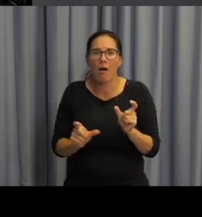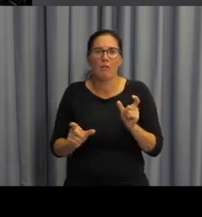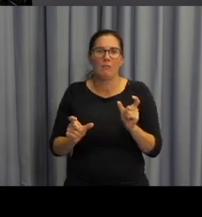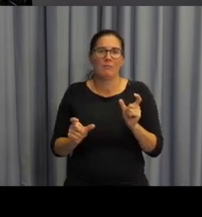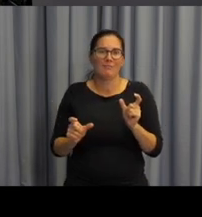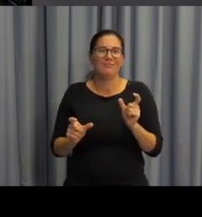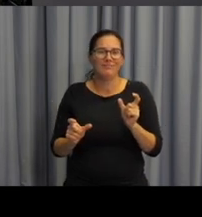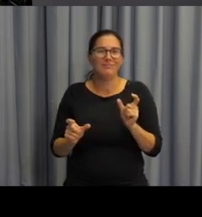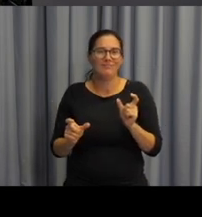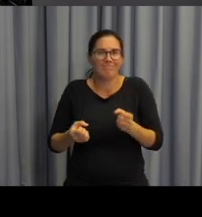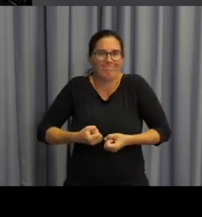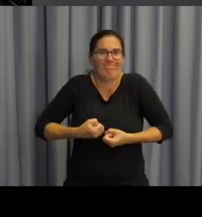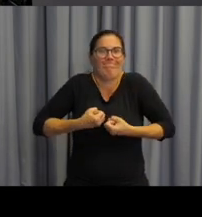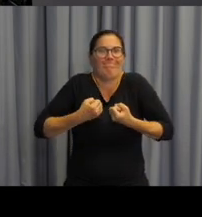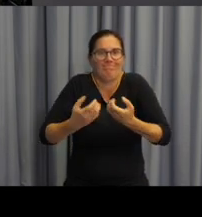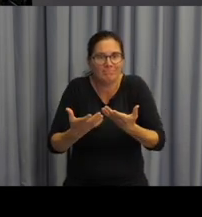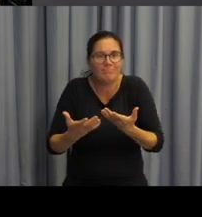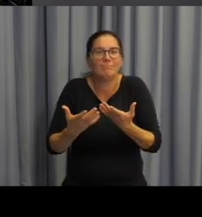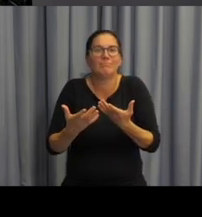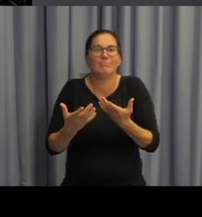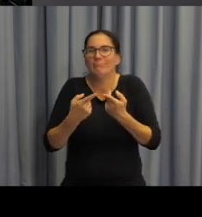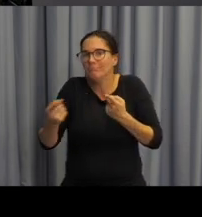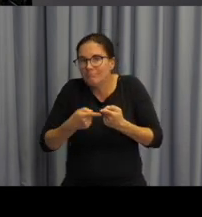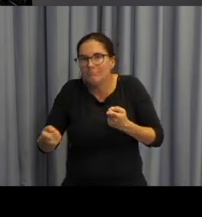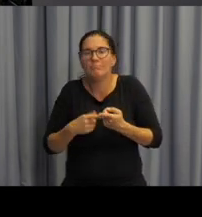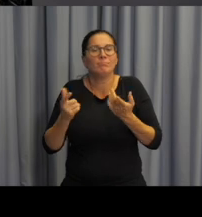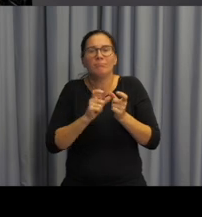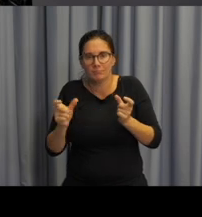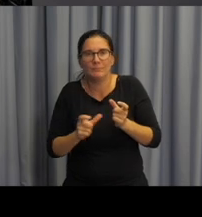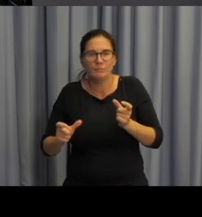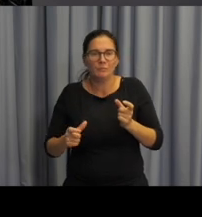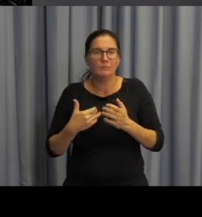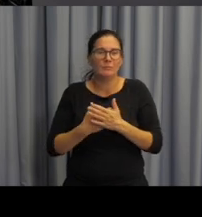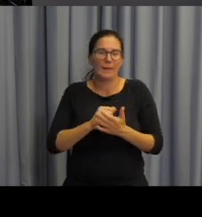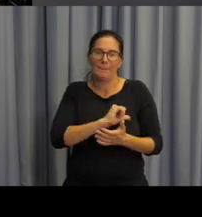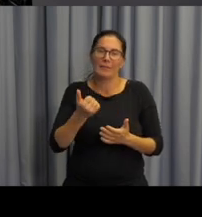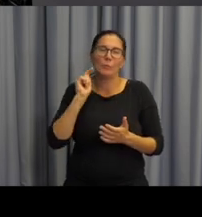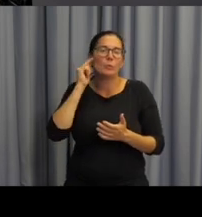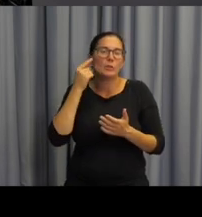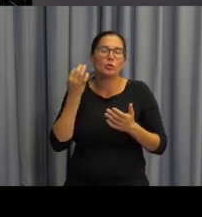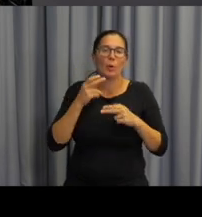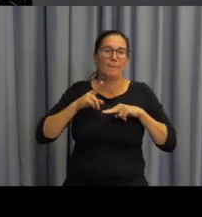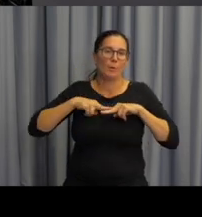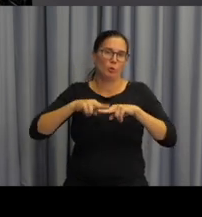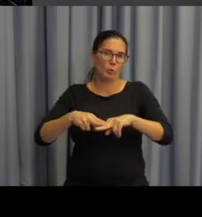vytvářet nějaké teda funkční texty. To znamená, musíme si promyslet postup a to je